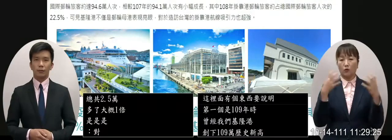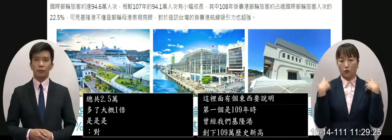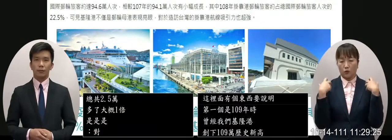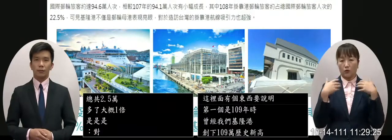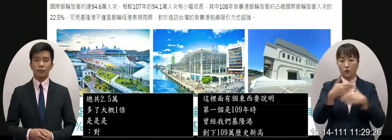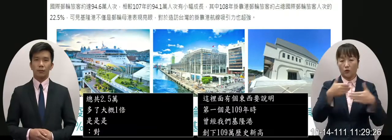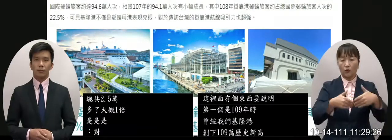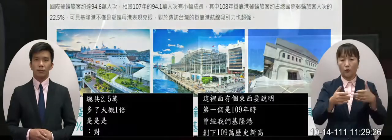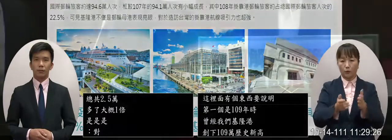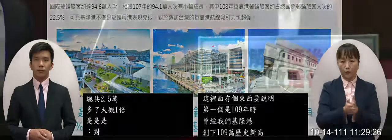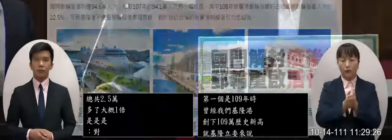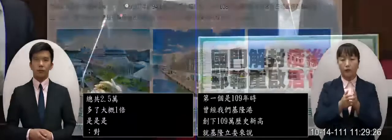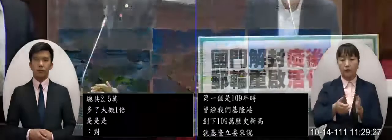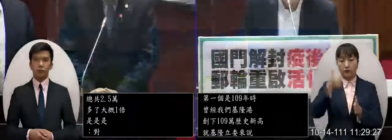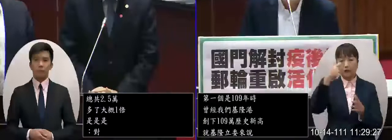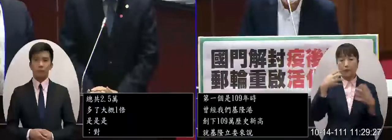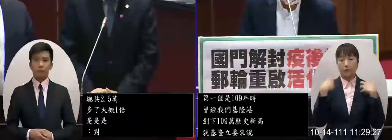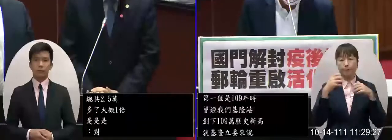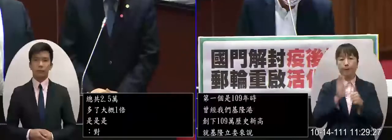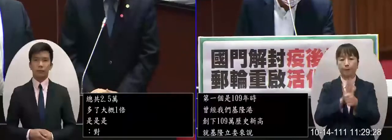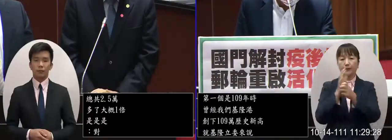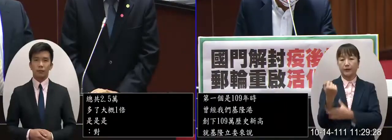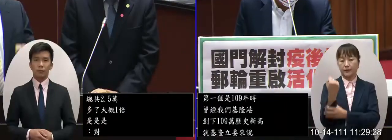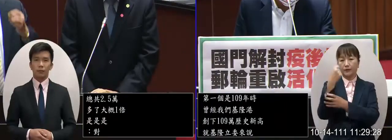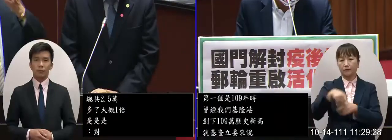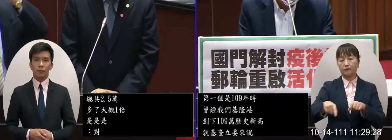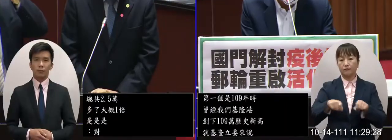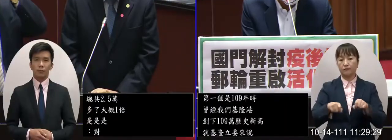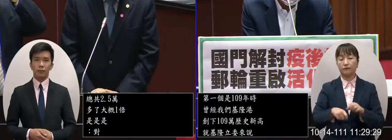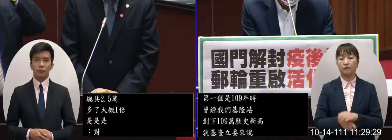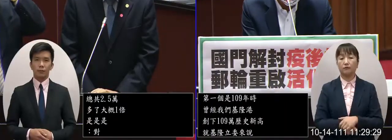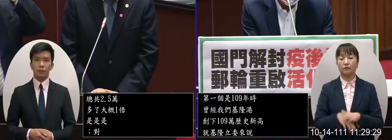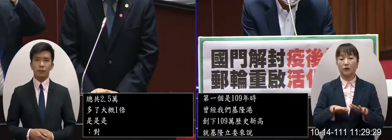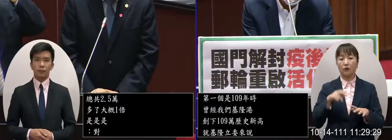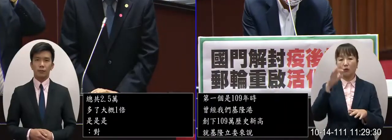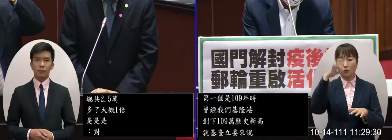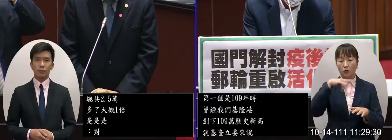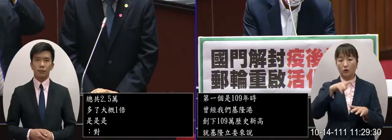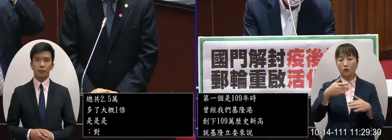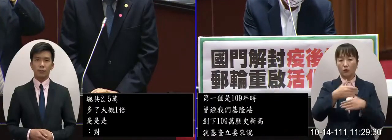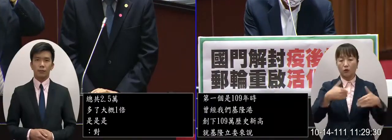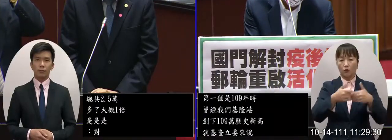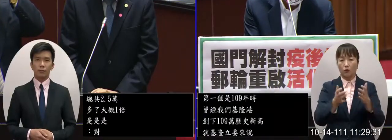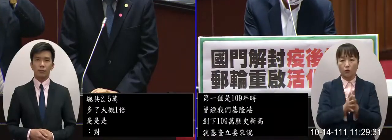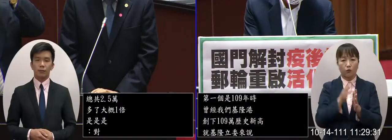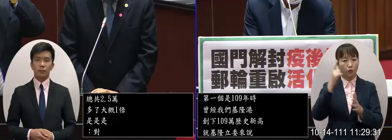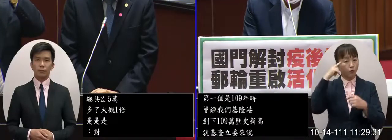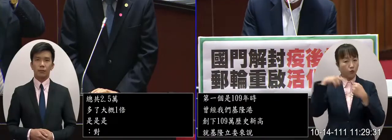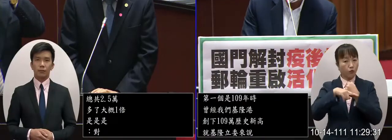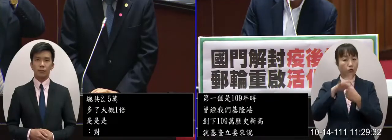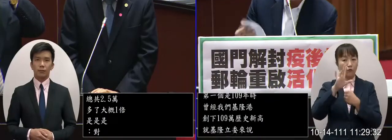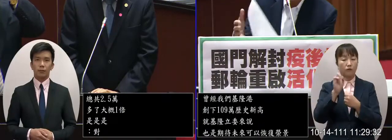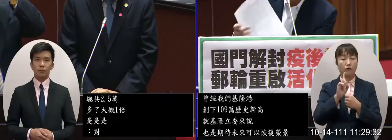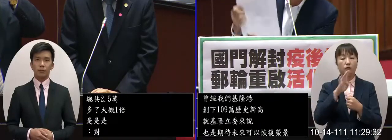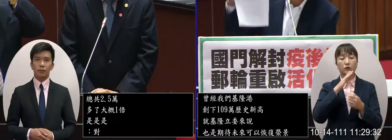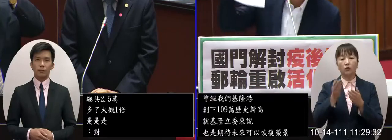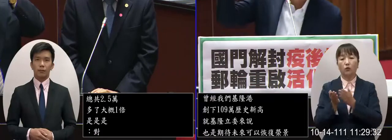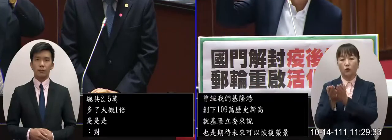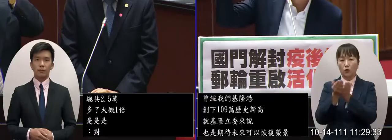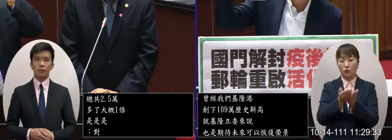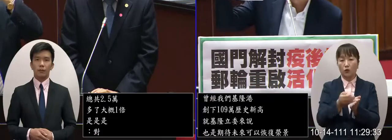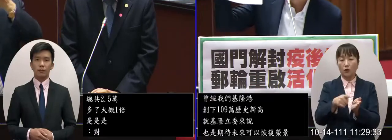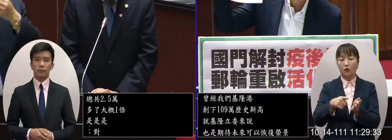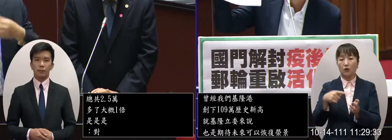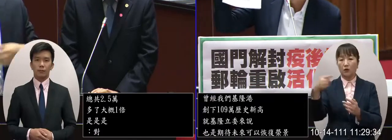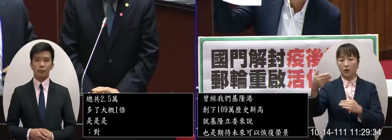光的交通部部長在這個部分當然要來大力支持那我也看到我們的交通部也有擬出一個方案就是我們的郵輪境